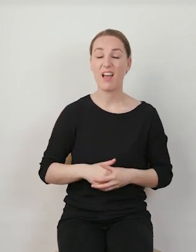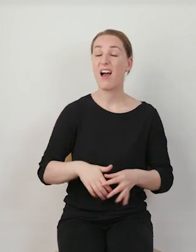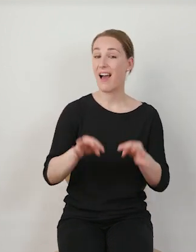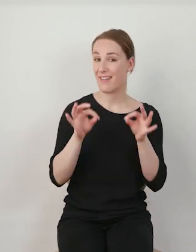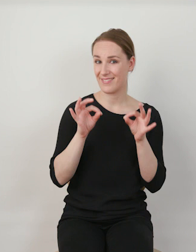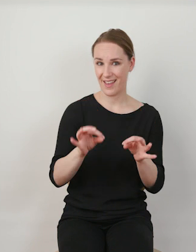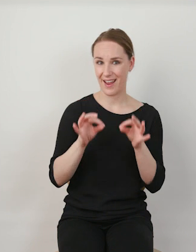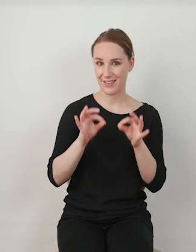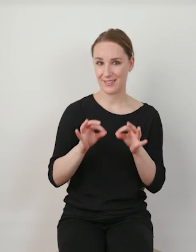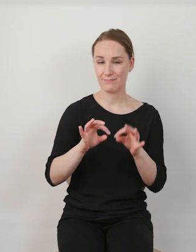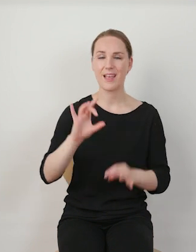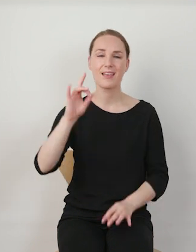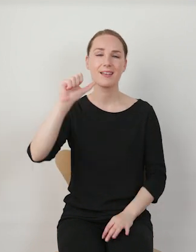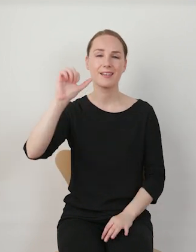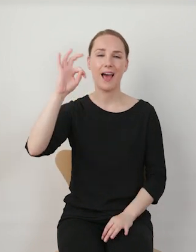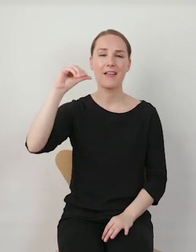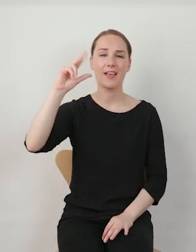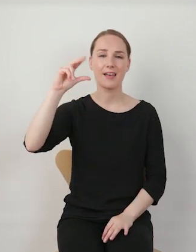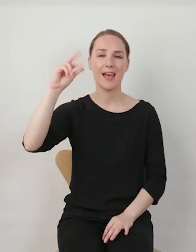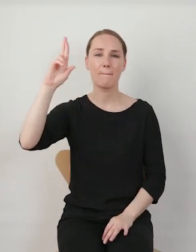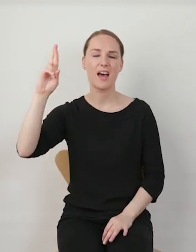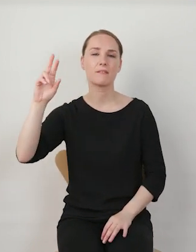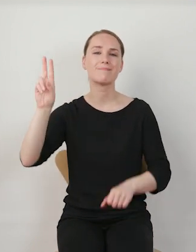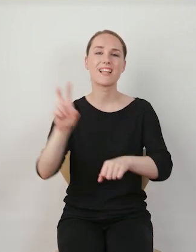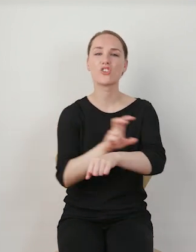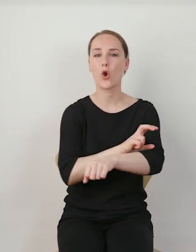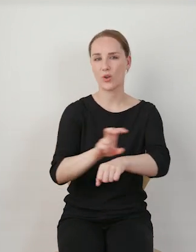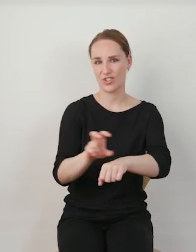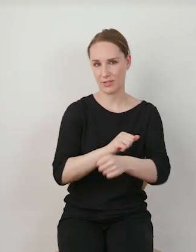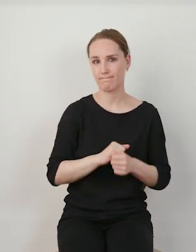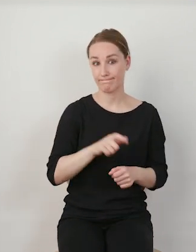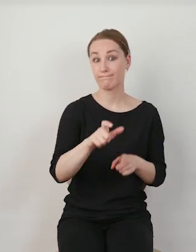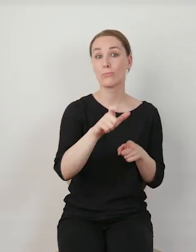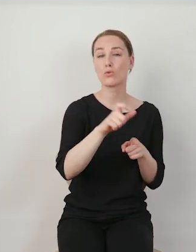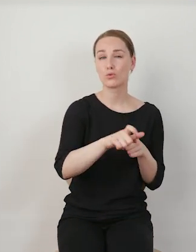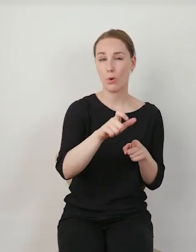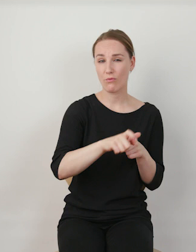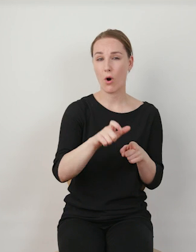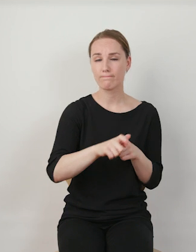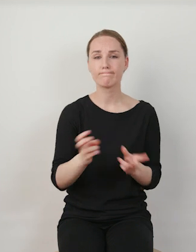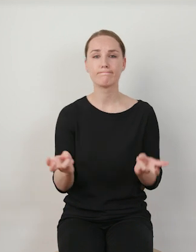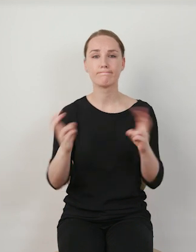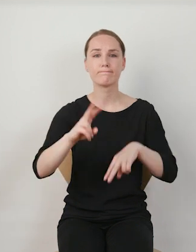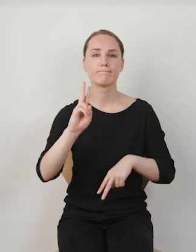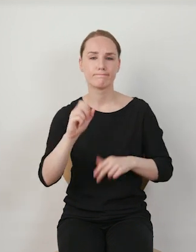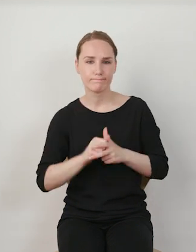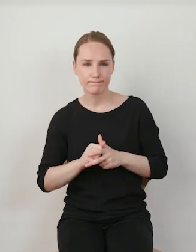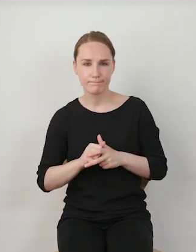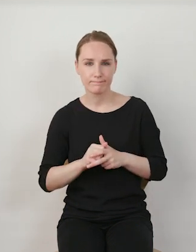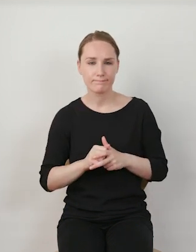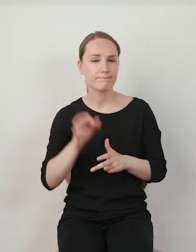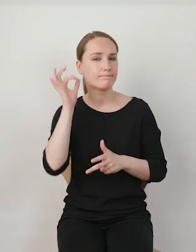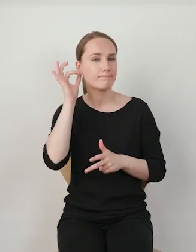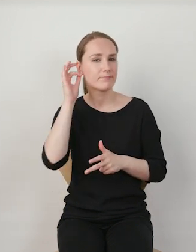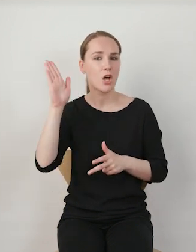coraz częściej mówi się o gatekeepingu technologicznym. Zresztą to pojęcie gatekeepera technologicznego wprowadza również